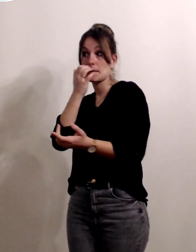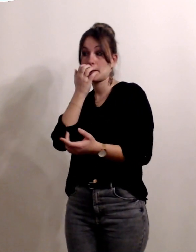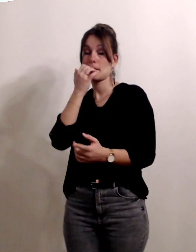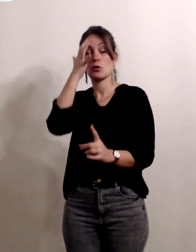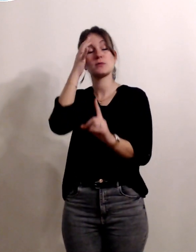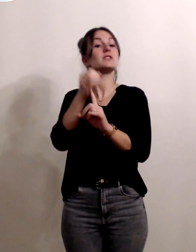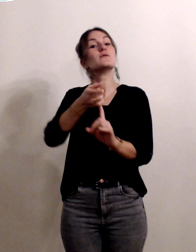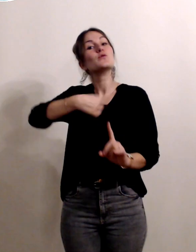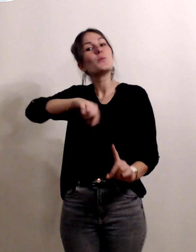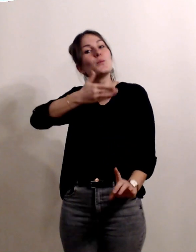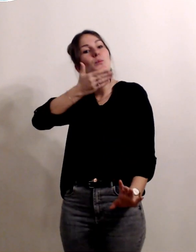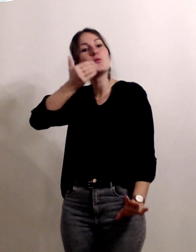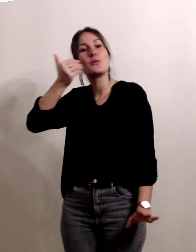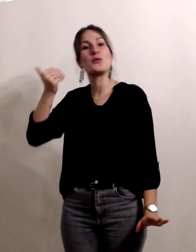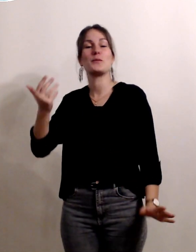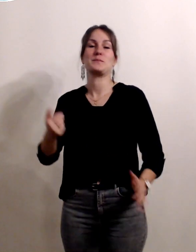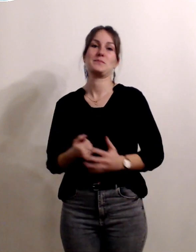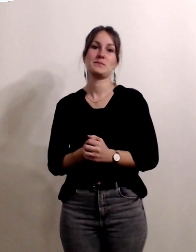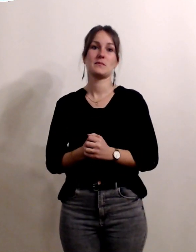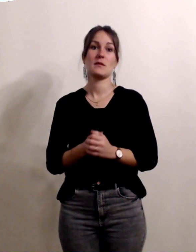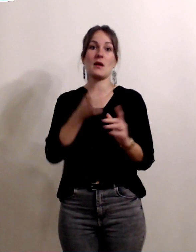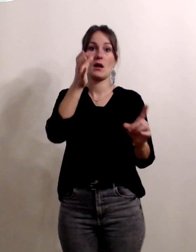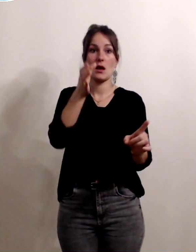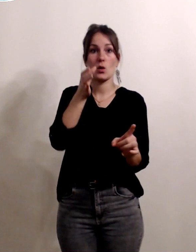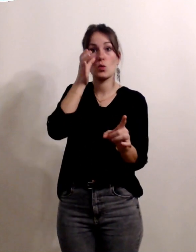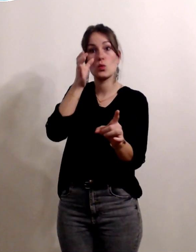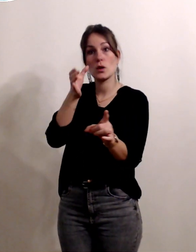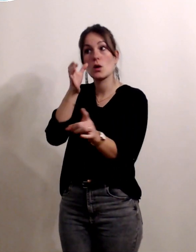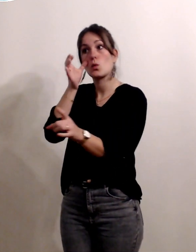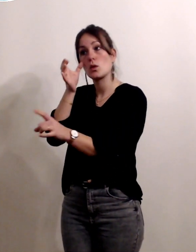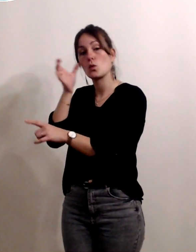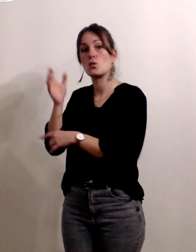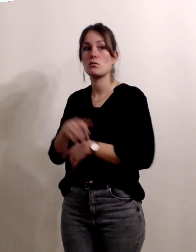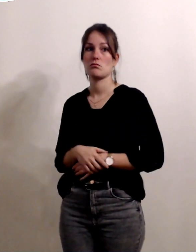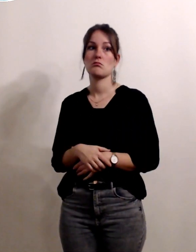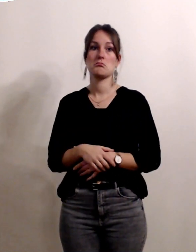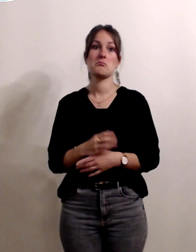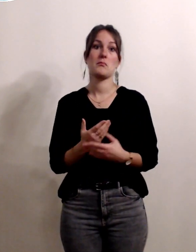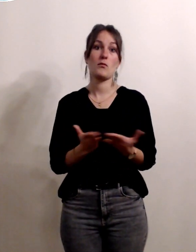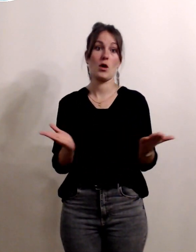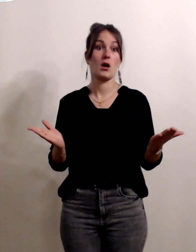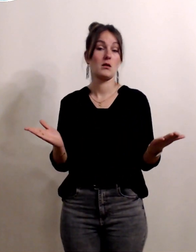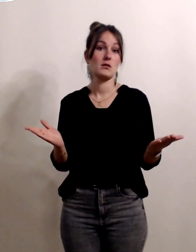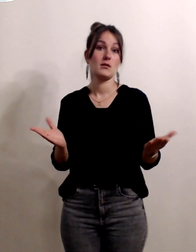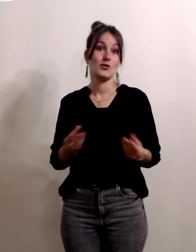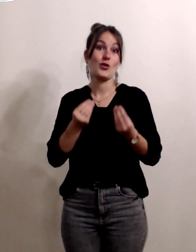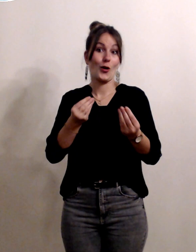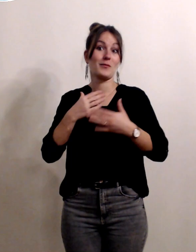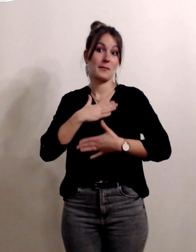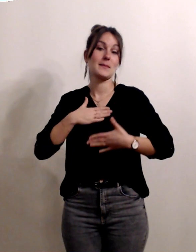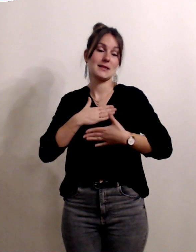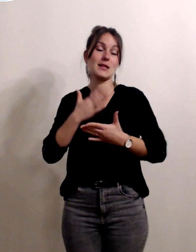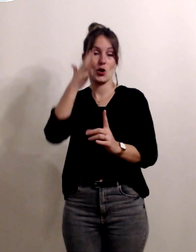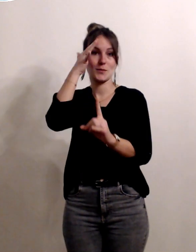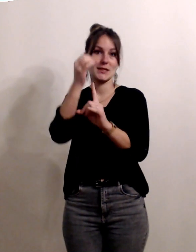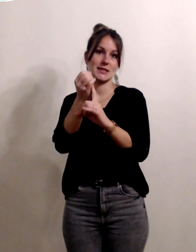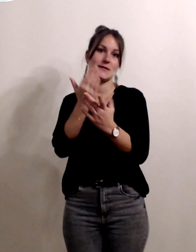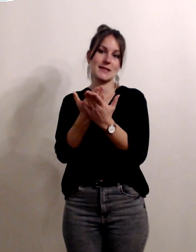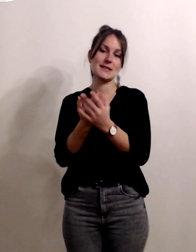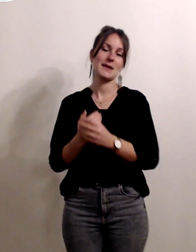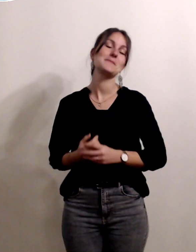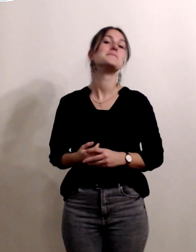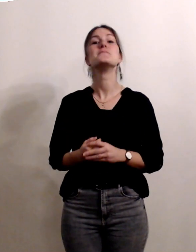toujours d'améliorer nos pratiques d'être à l'écoute de vos besoins et surtout de vous satisfaire je pense que c'est quand même